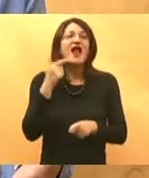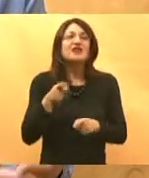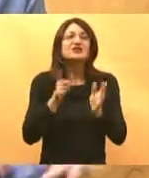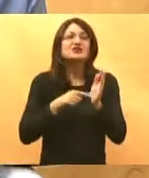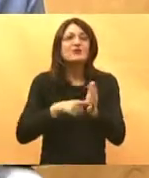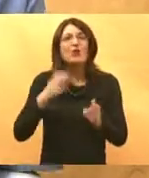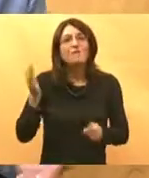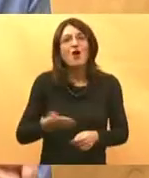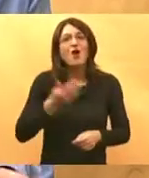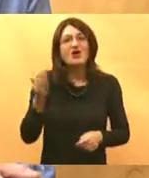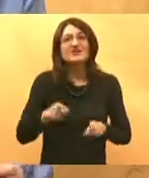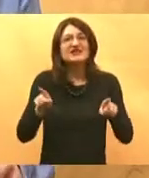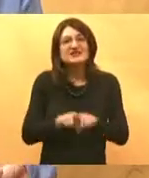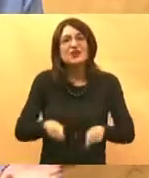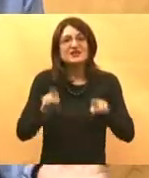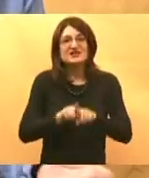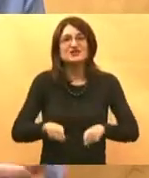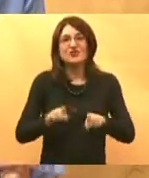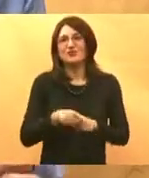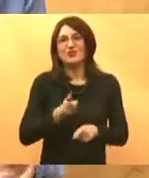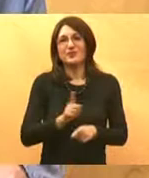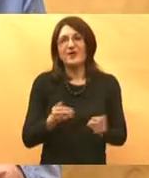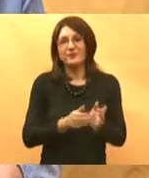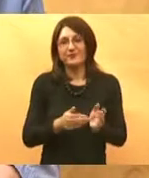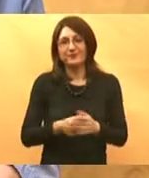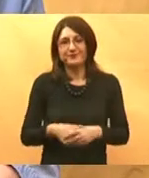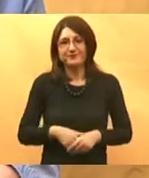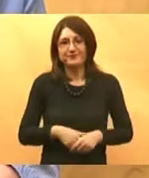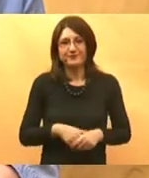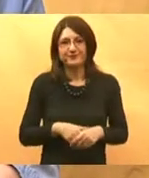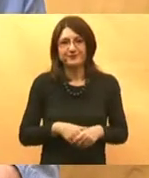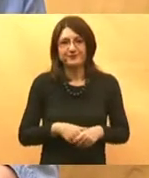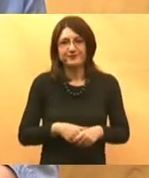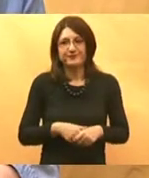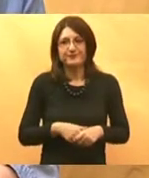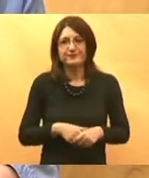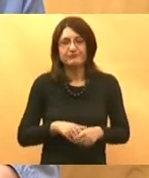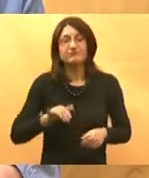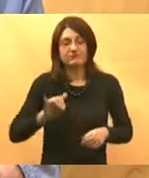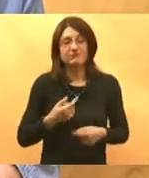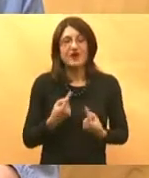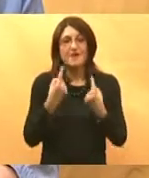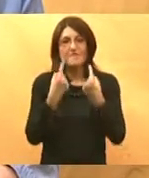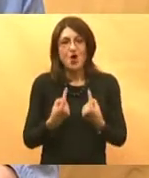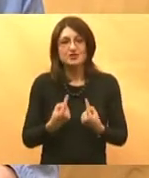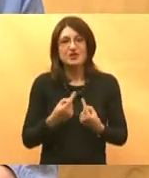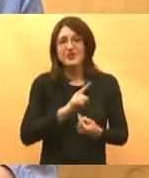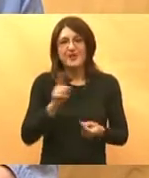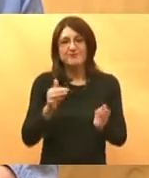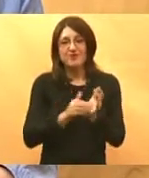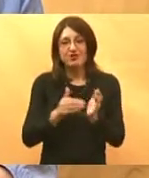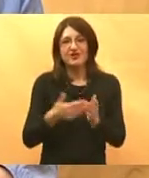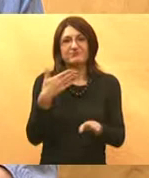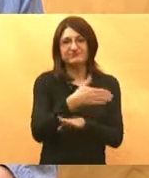slično, a ima uvijek i zlouporaba u sustavu, ko što znate na svakom dijelu. Ali postoji, postoji nepotrebni dolazak ka pacijenta.